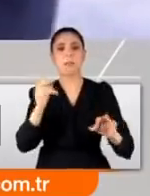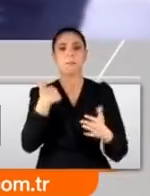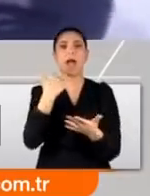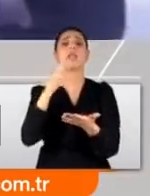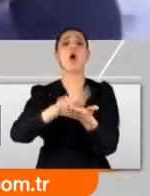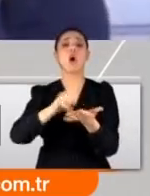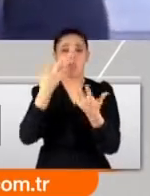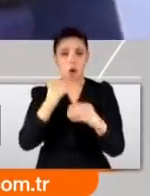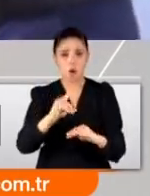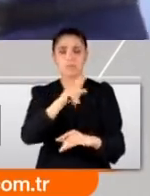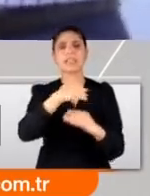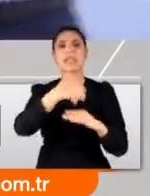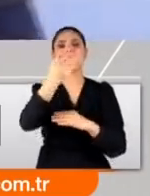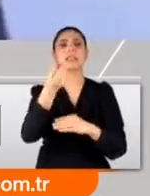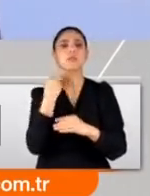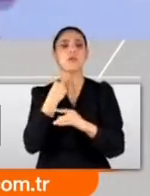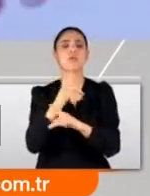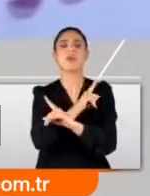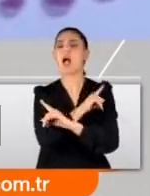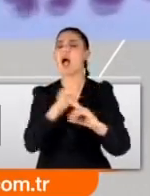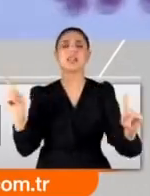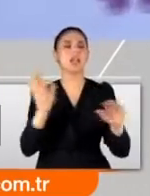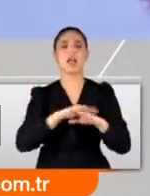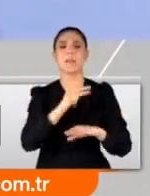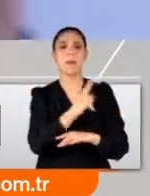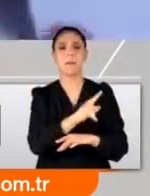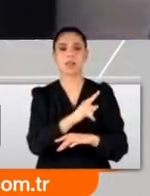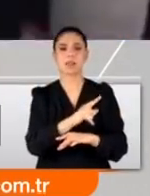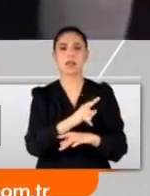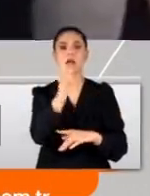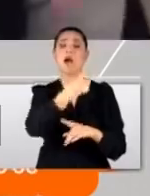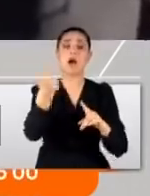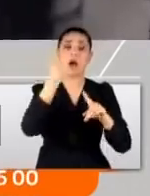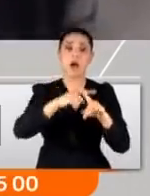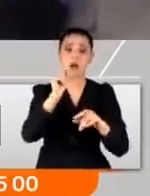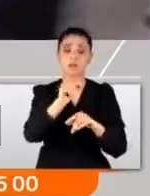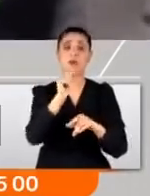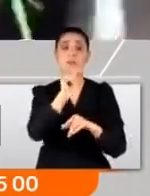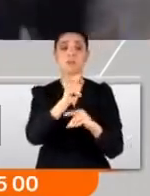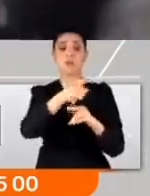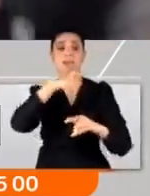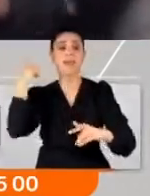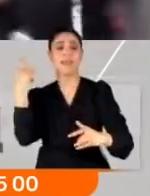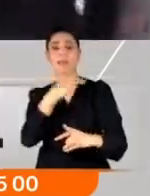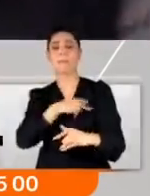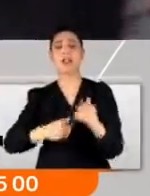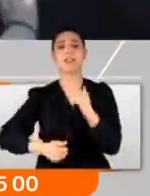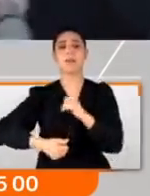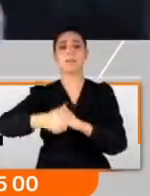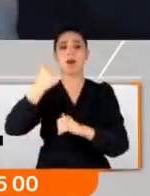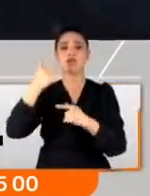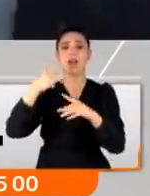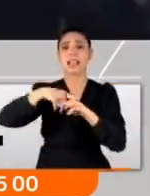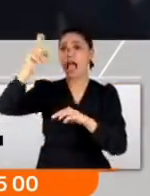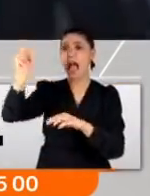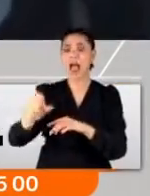böyle bir dış borçlanmayı kesinlikle yapamaz. Hatta hatta bunu eğer eski belediye başkanınız Aziz Bey